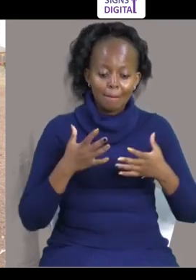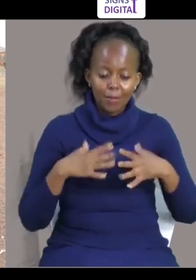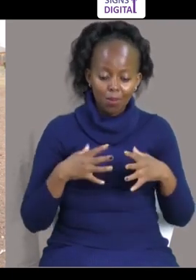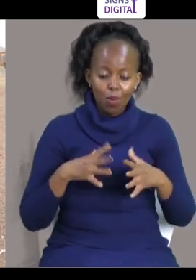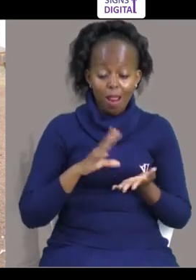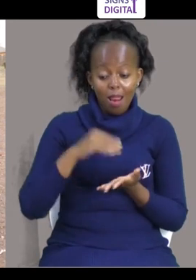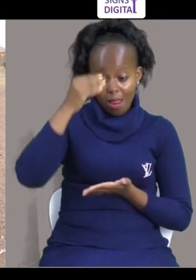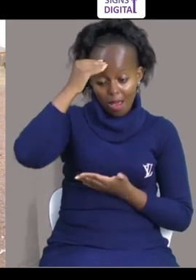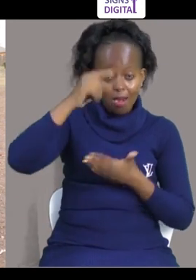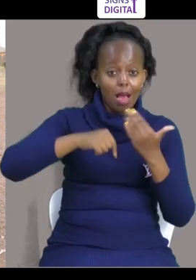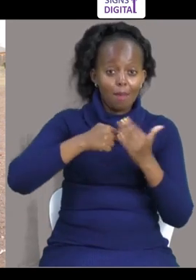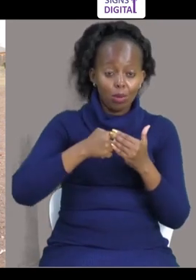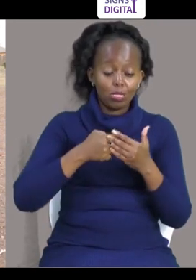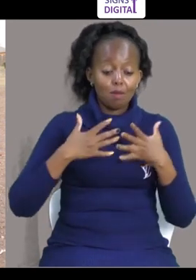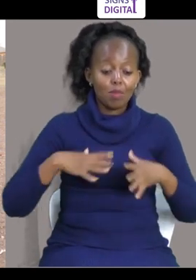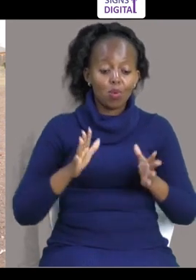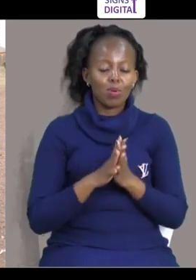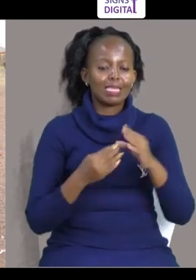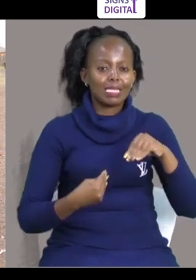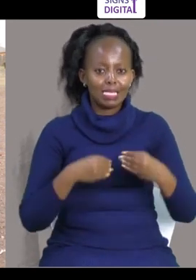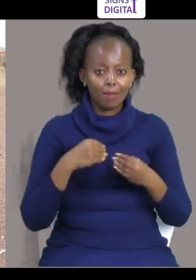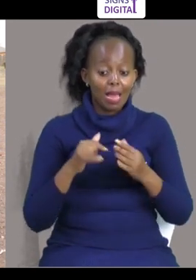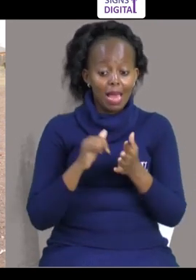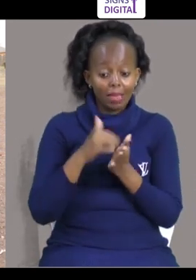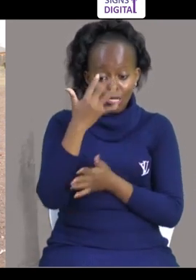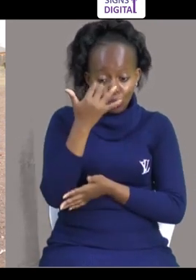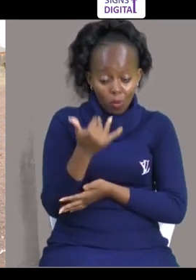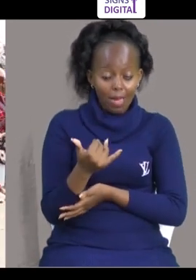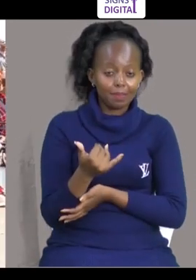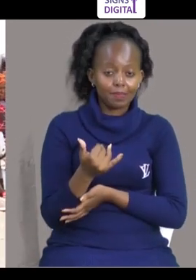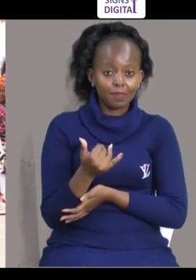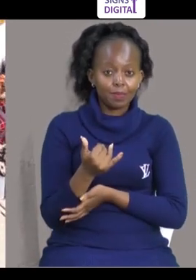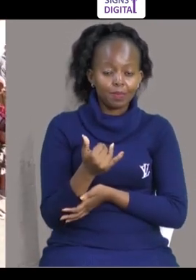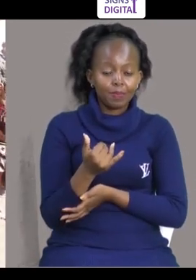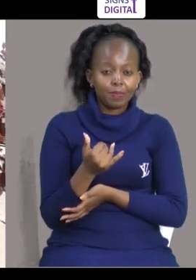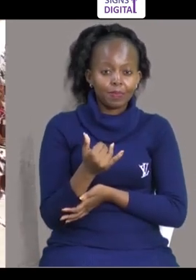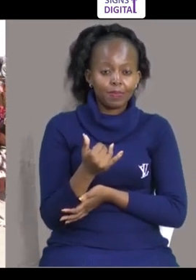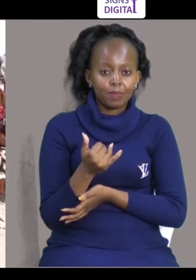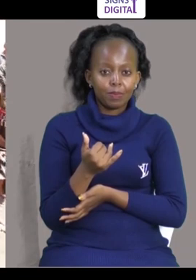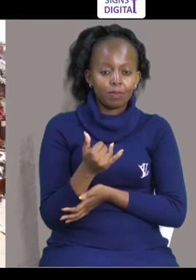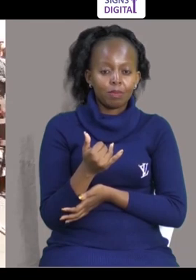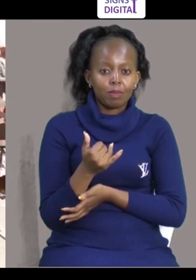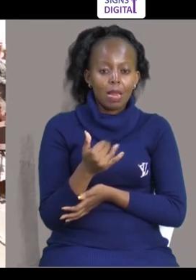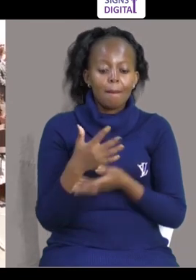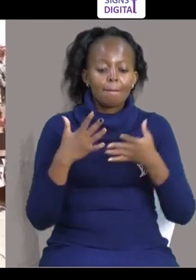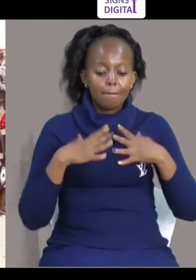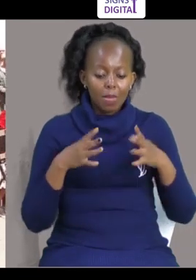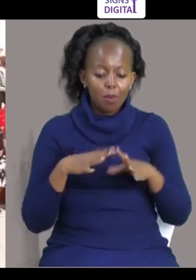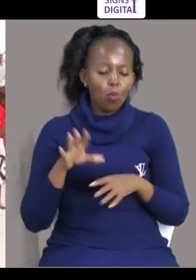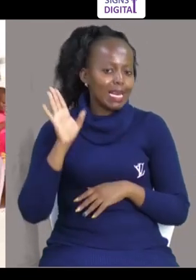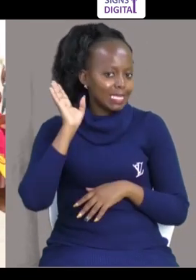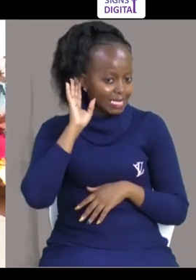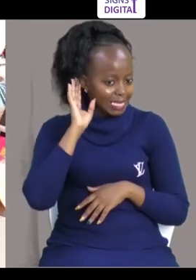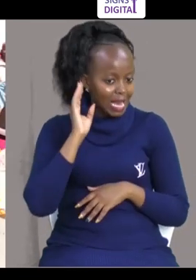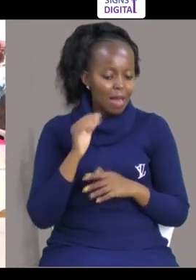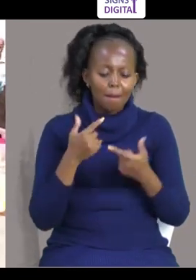somwa Juu ya ulemavu Na dio imefika kuwa